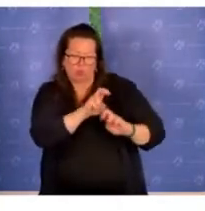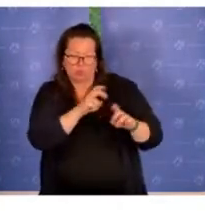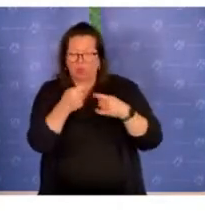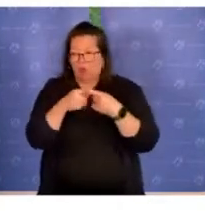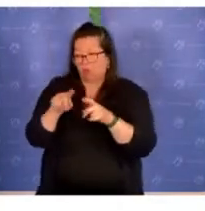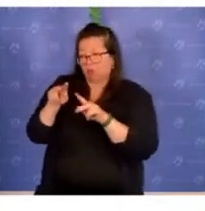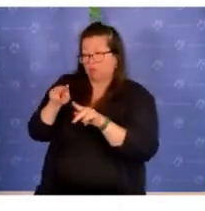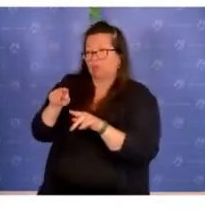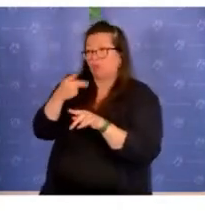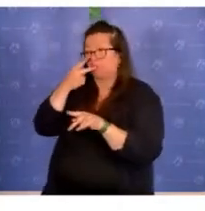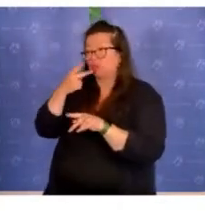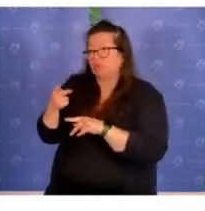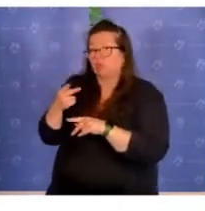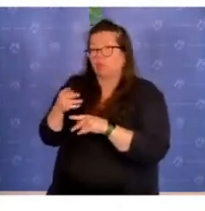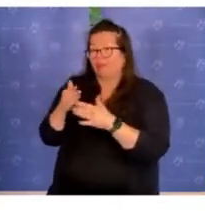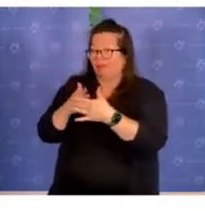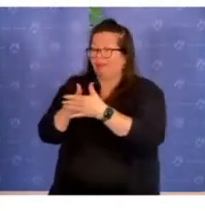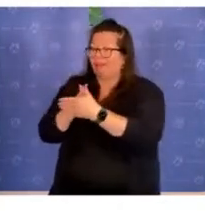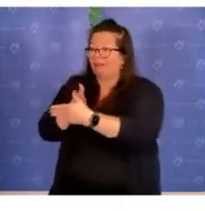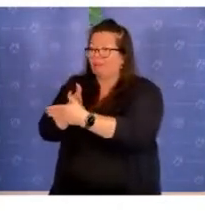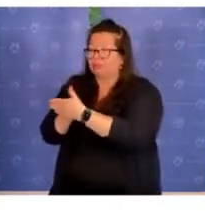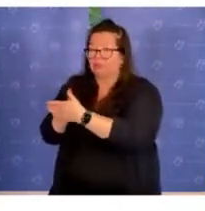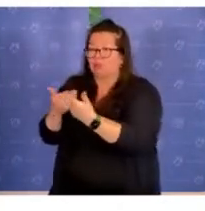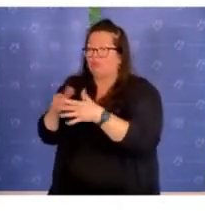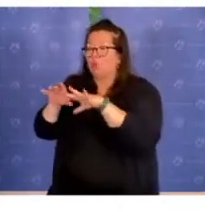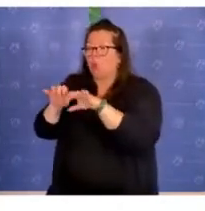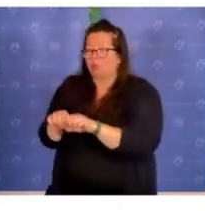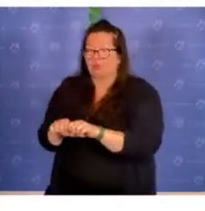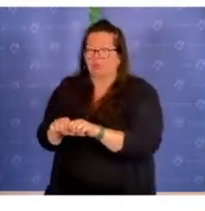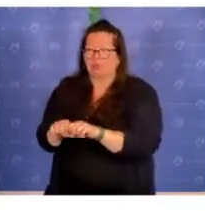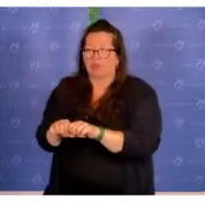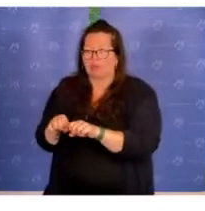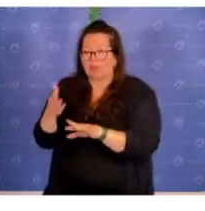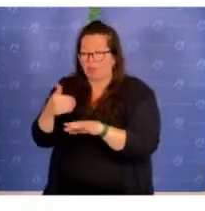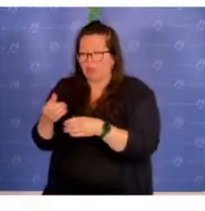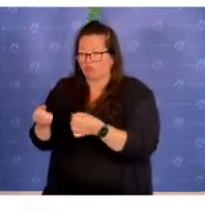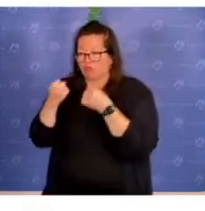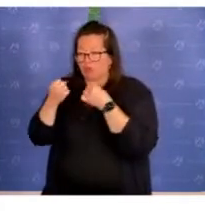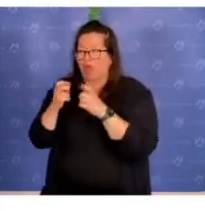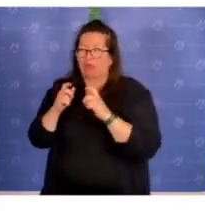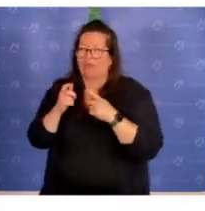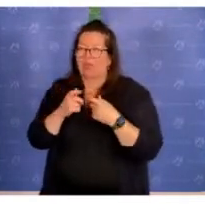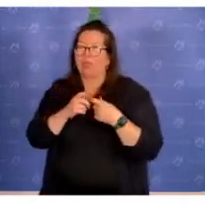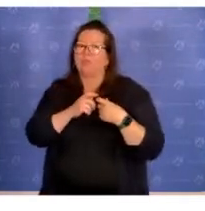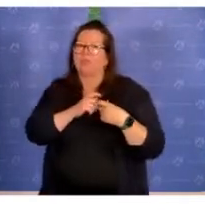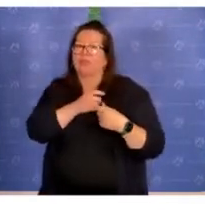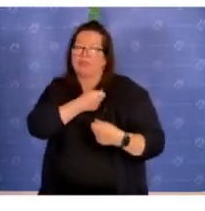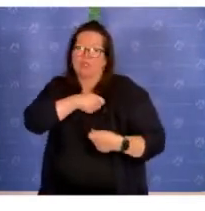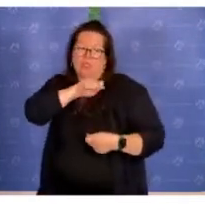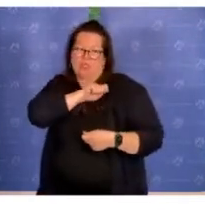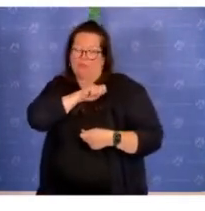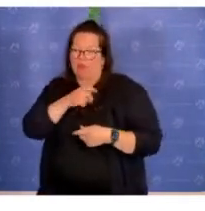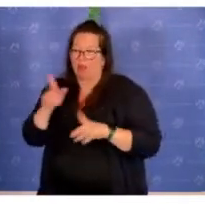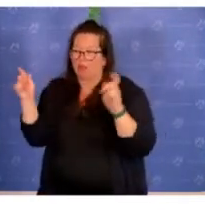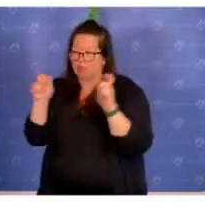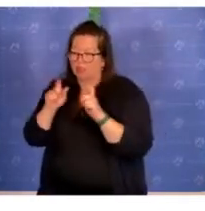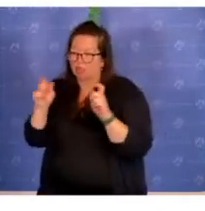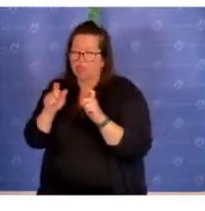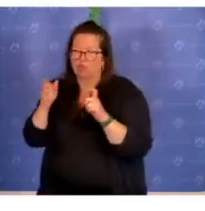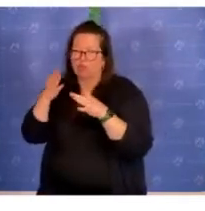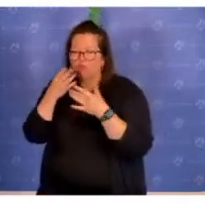andererseits auch zu sehen, wo sind die Grenzen, wo liegen die Kompetenzen viel stärker in der Zivilgesellschaft und wo muss man miteinander gemeinsam